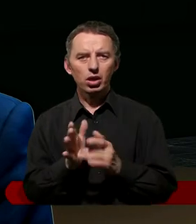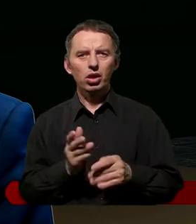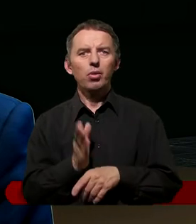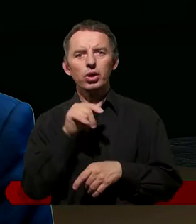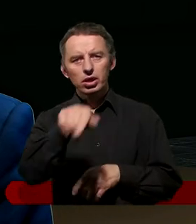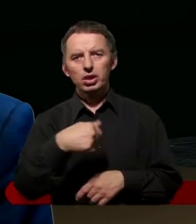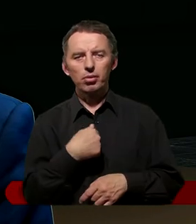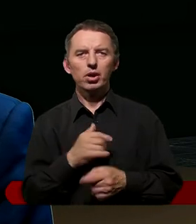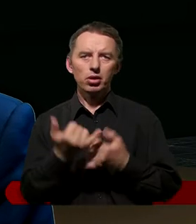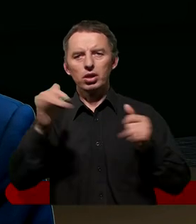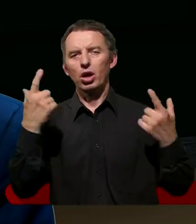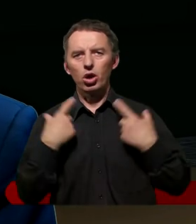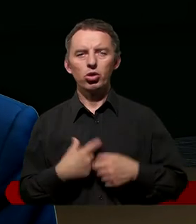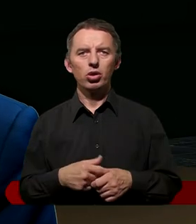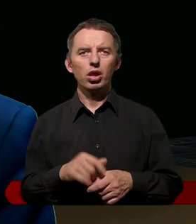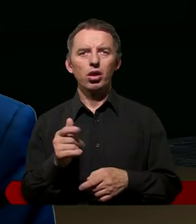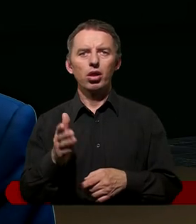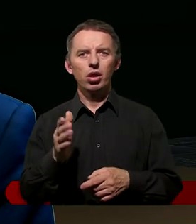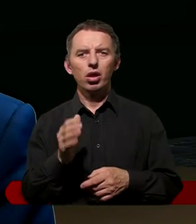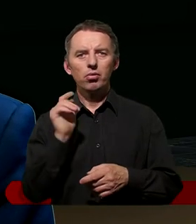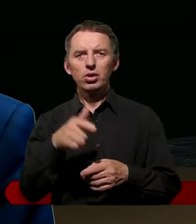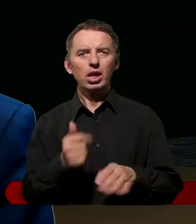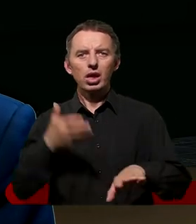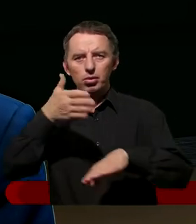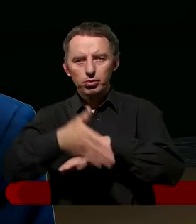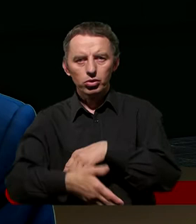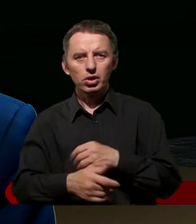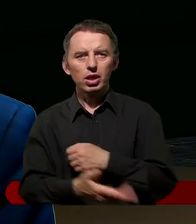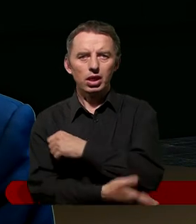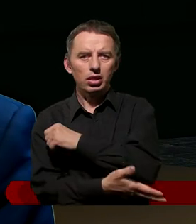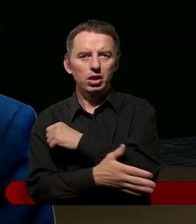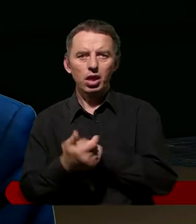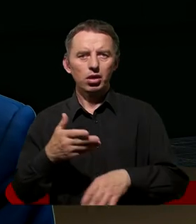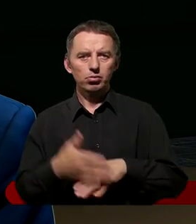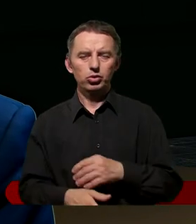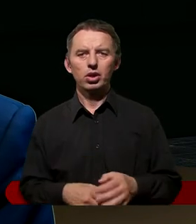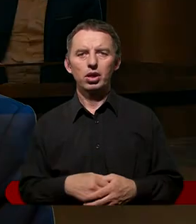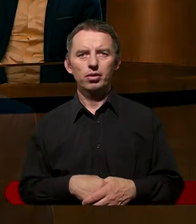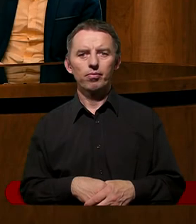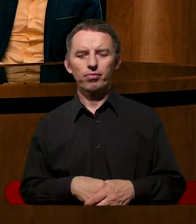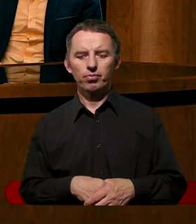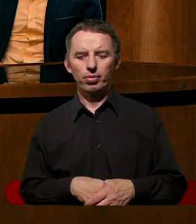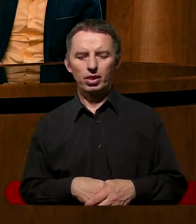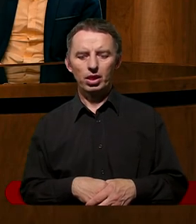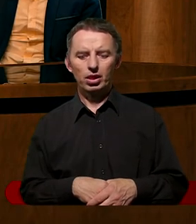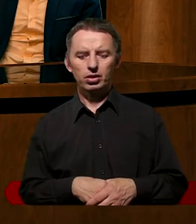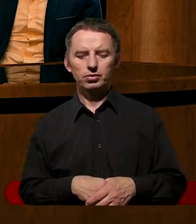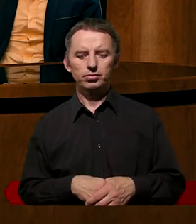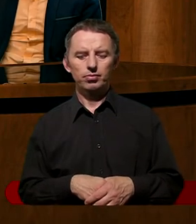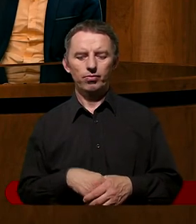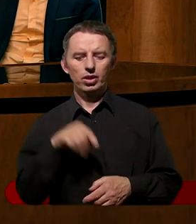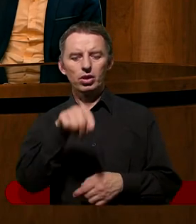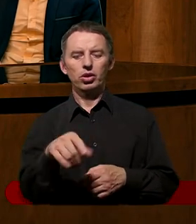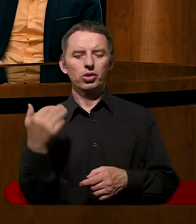przeze mnie, że tego nie zrobiłem, bo ważniejsza była zasada, żeby się nie spóźnić, to straciłem okazję. A w cytowanym już